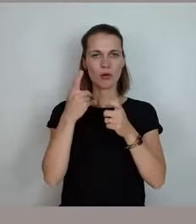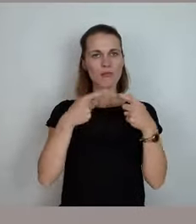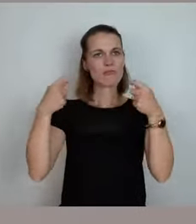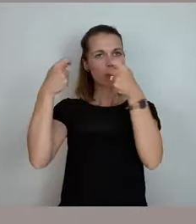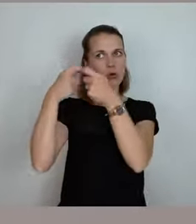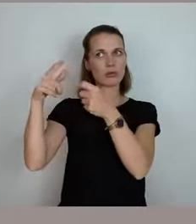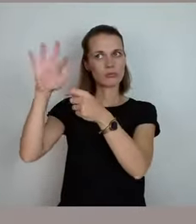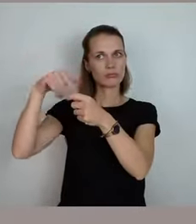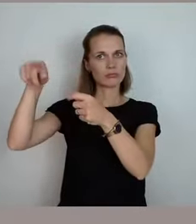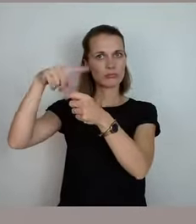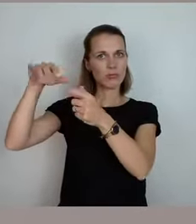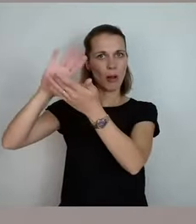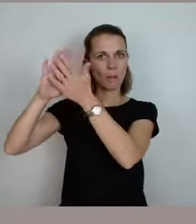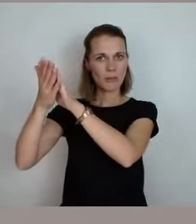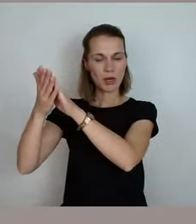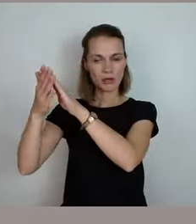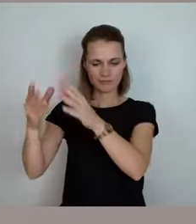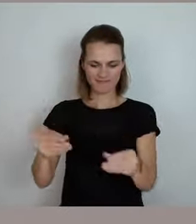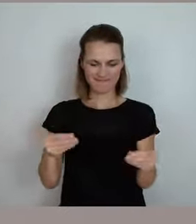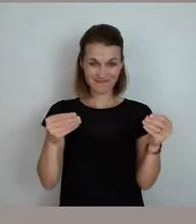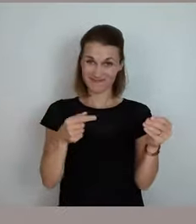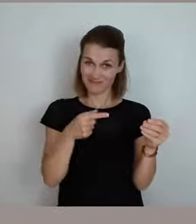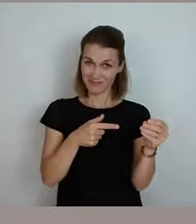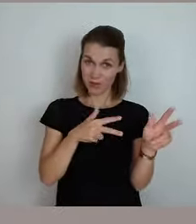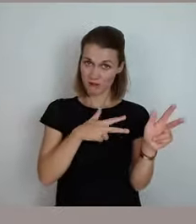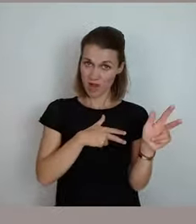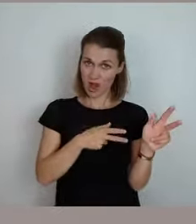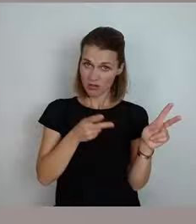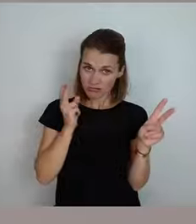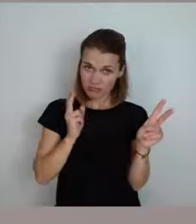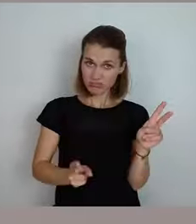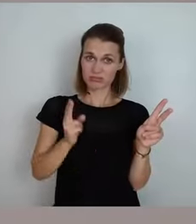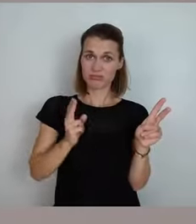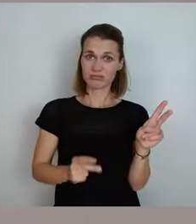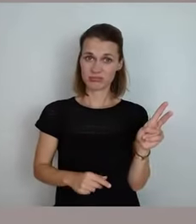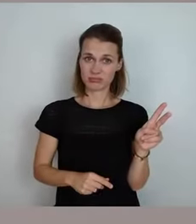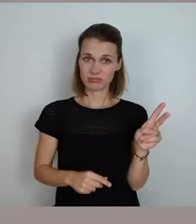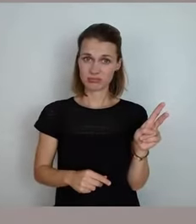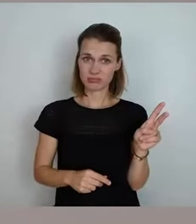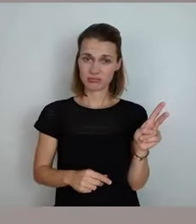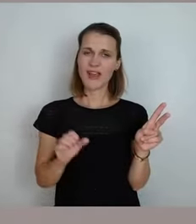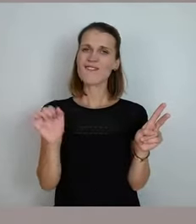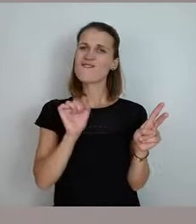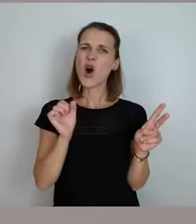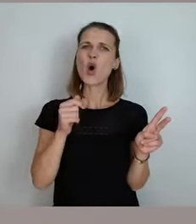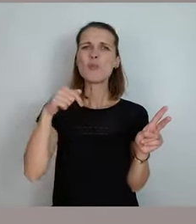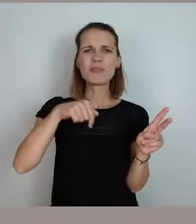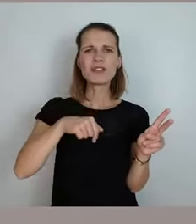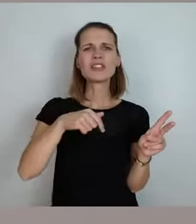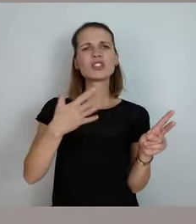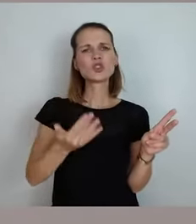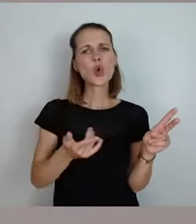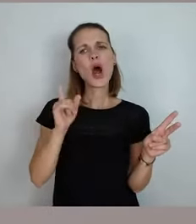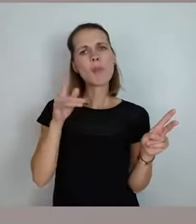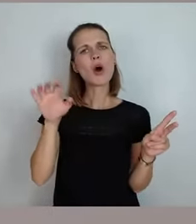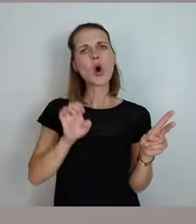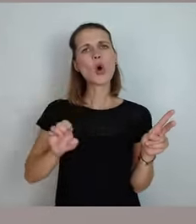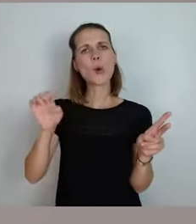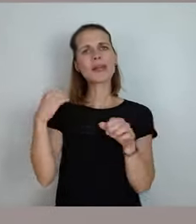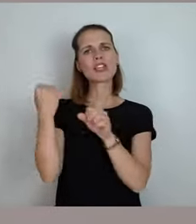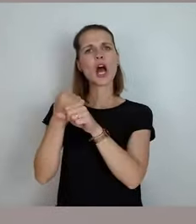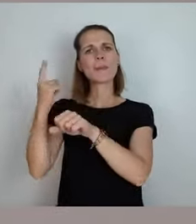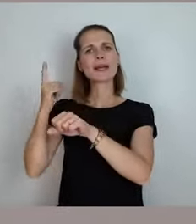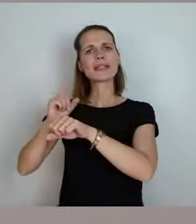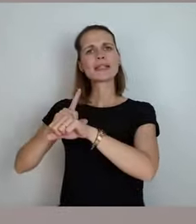worden ist, ist das richtig? Und warum ist eigentlich das bei uns so? Und die europäische Arbeitszeitrichtlinie